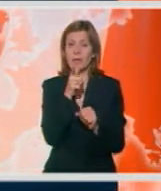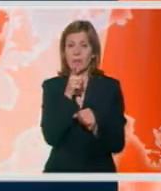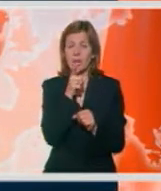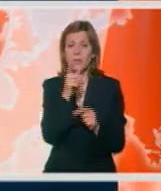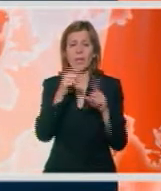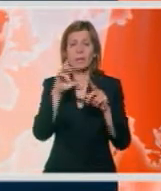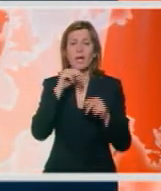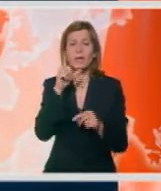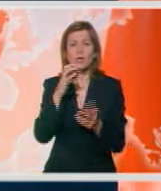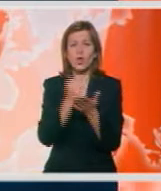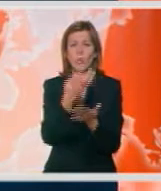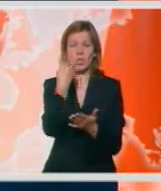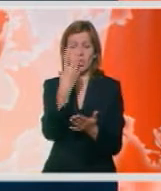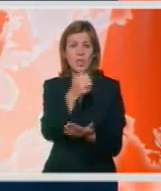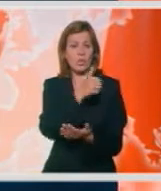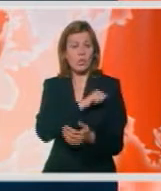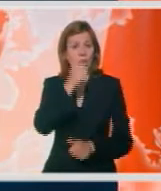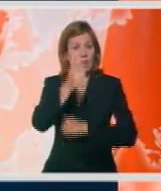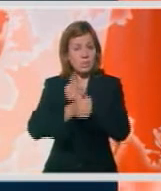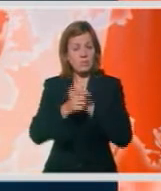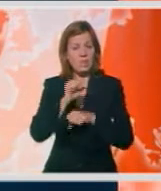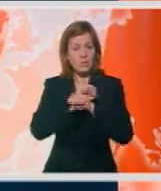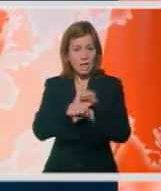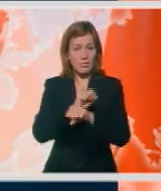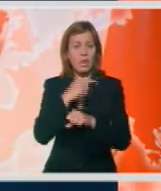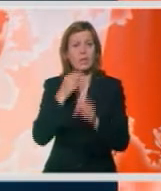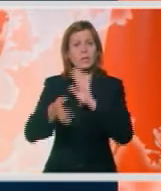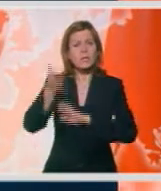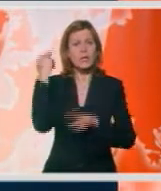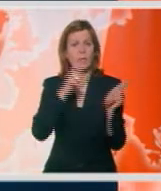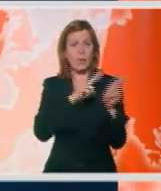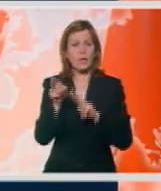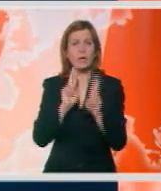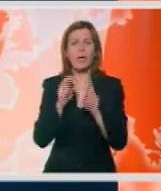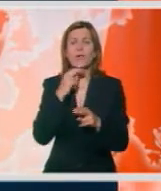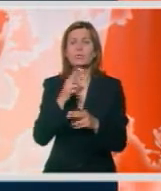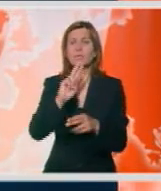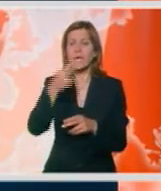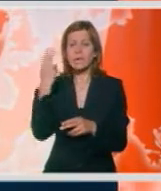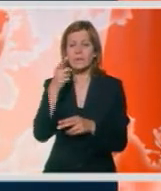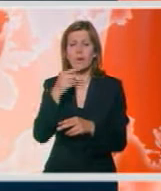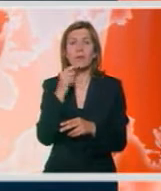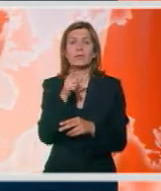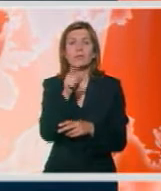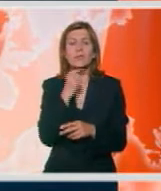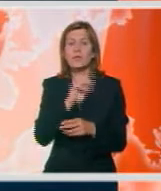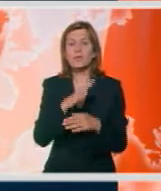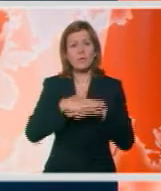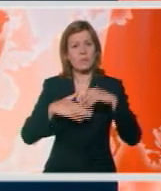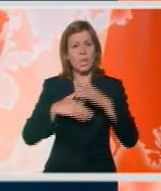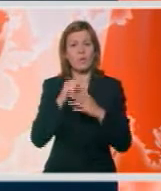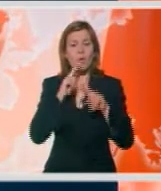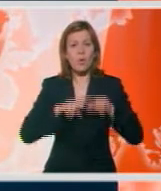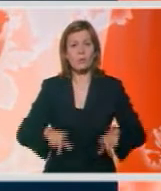dač osudi na 40 godina zatvora. Istorijskom presodom, kako su je nazvali u Sudu, u Pnom Penu. Međutim, nisu zadovoljni